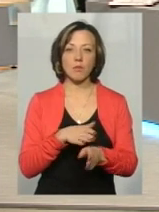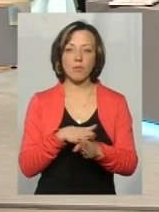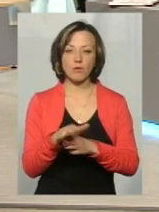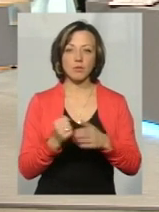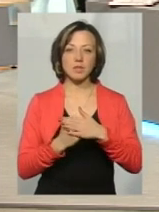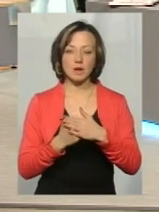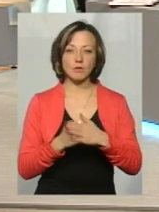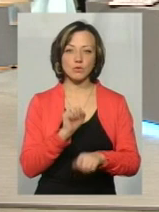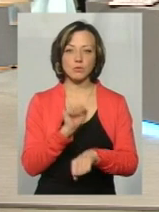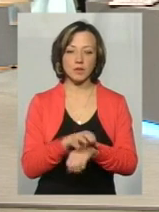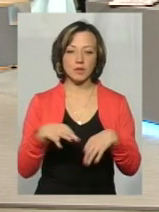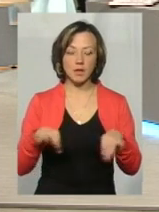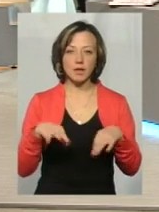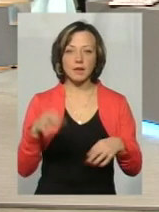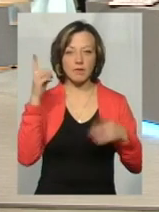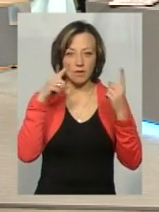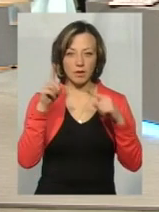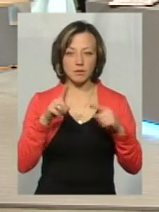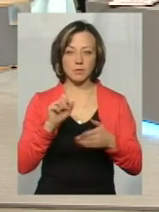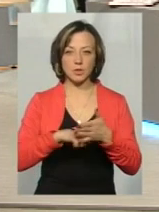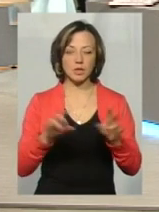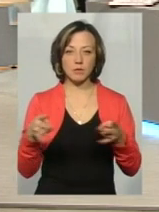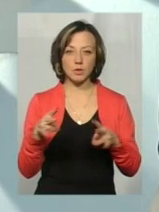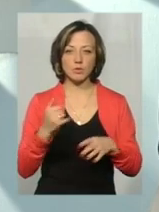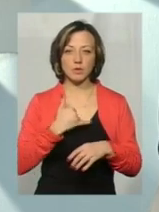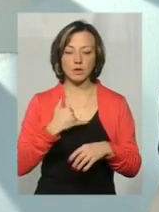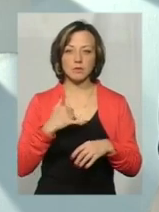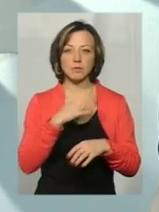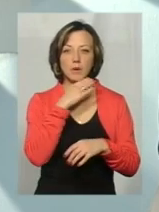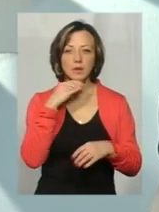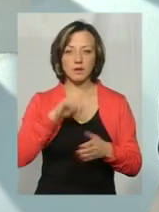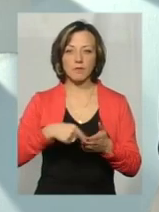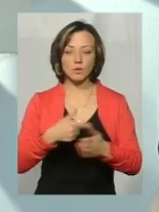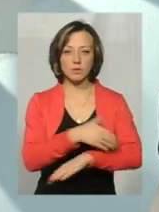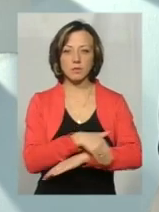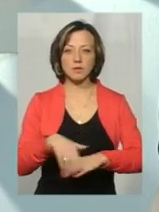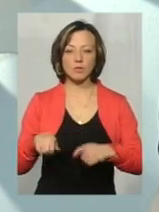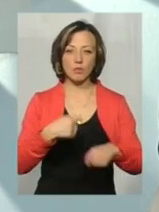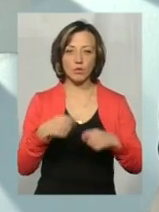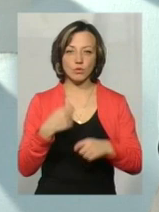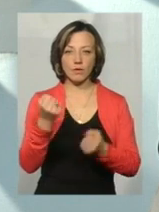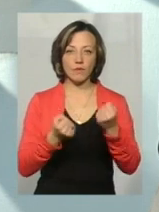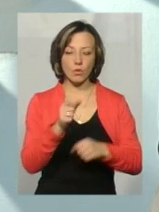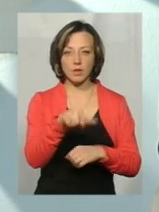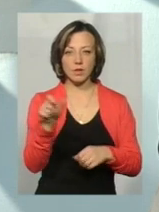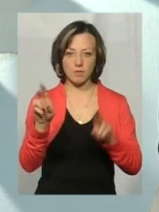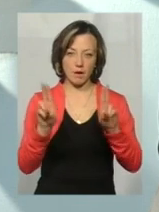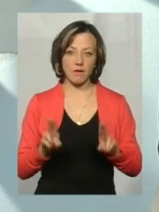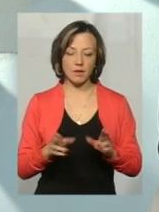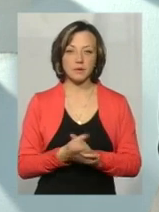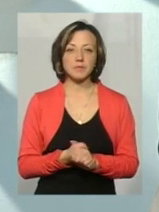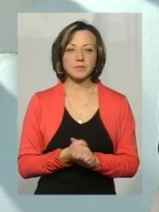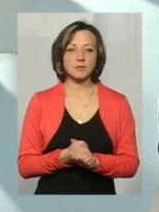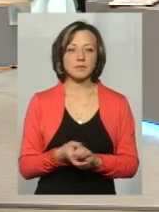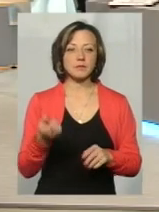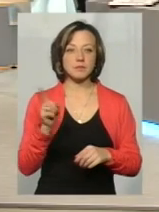для зупинки транспортного засобу. Тому і вигадувати підстав не потрібно. У нас дуже на вулиці Гміста масово порушують водії та нахтують правильну дорожню руху. Тому